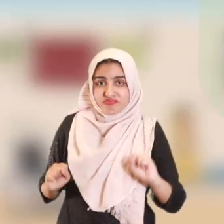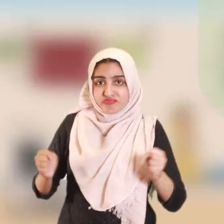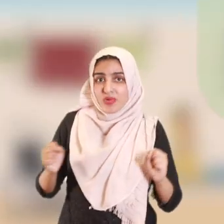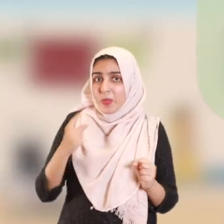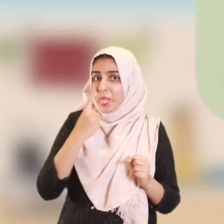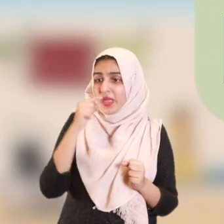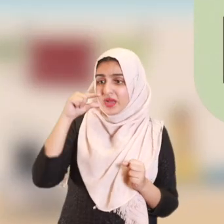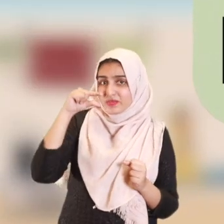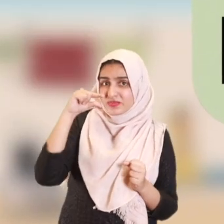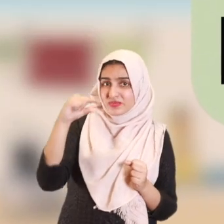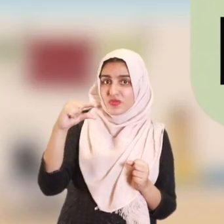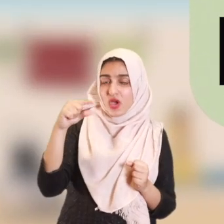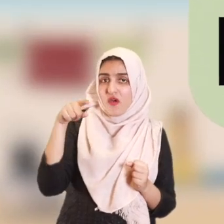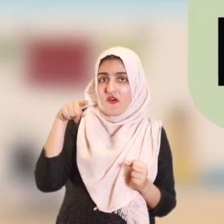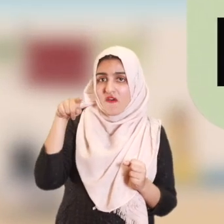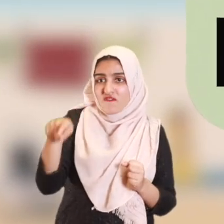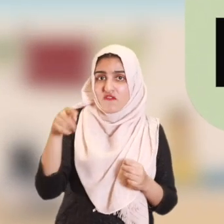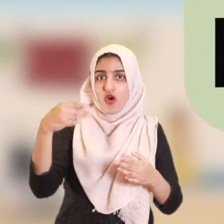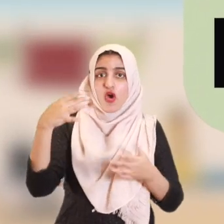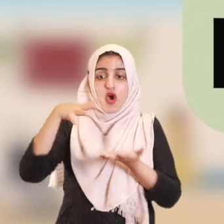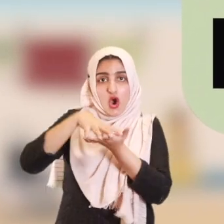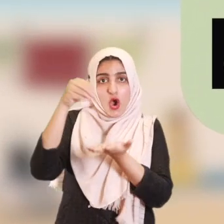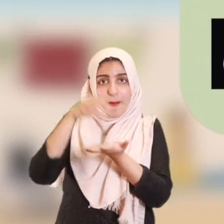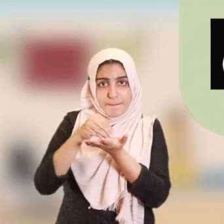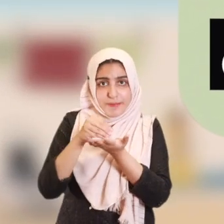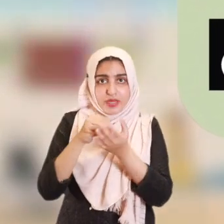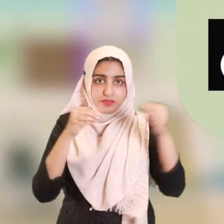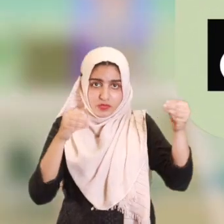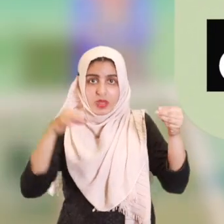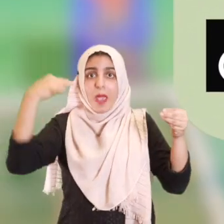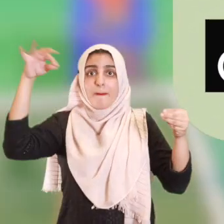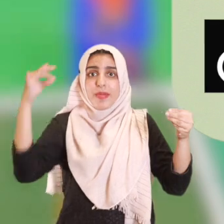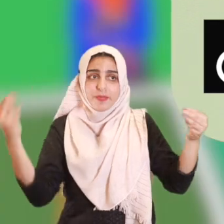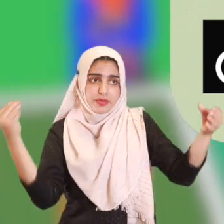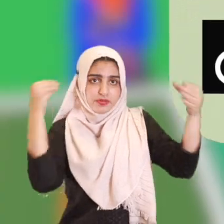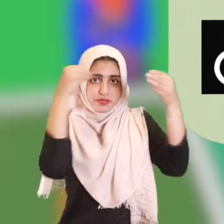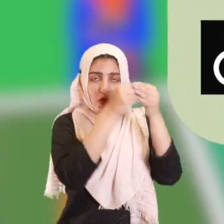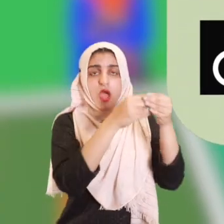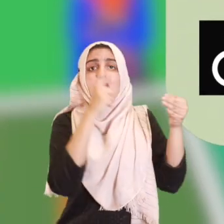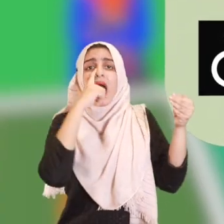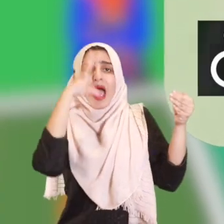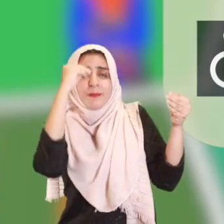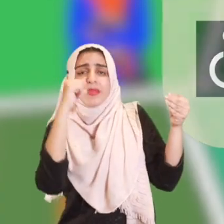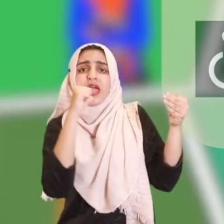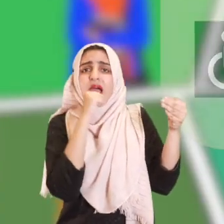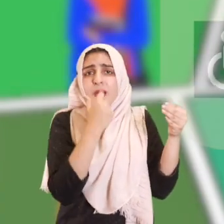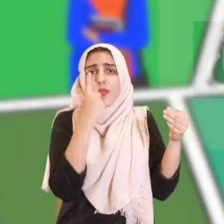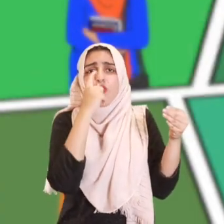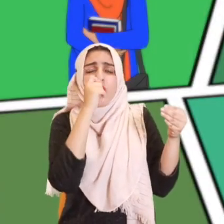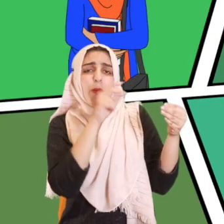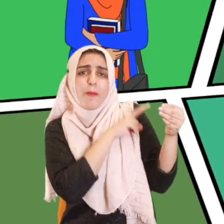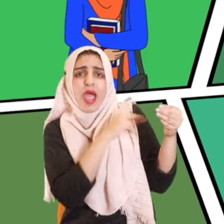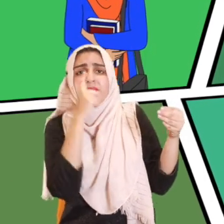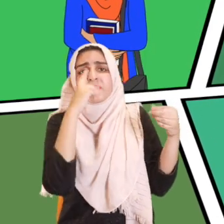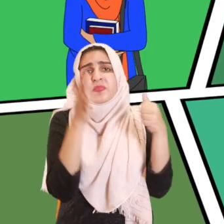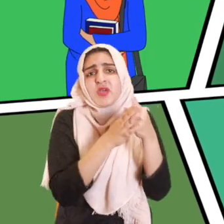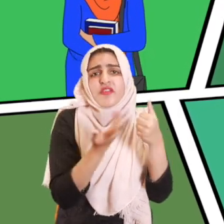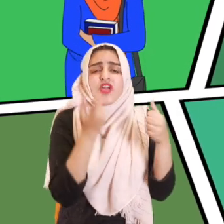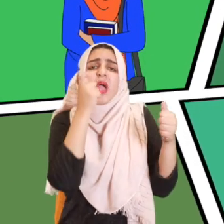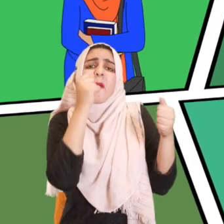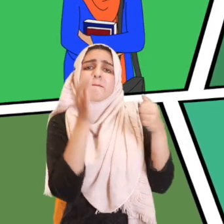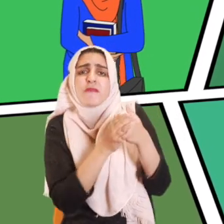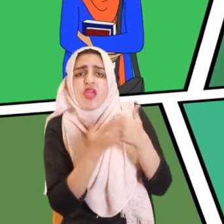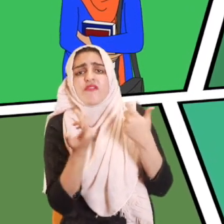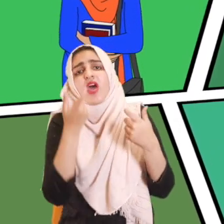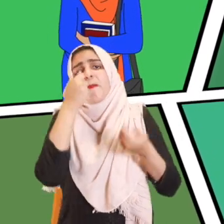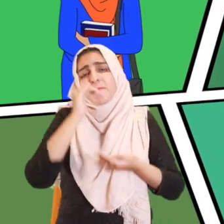جسمانی معذوری کے نشان والے نادرہ کے جاری کردہ قومی شناختی کارٹ کی کوپی کے ہمراہ اپنے والد والدہ بھائی